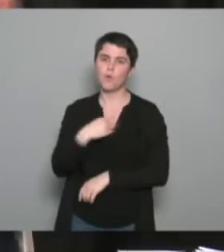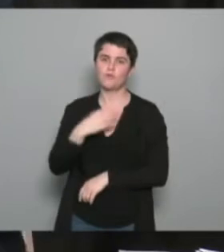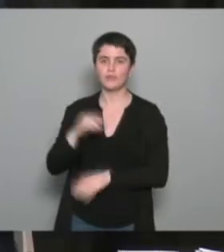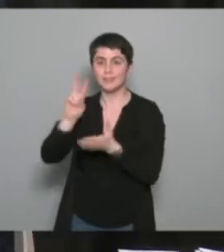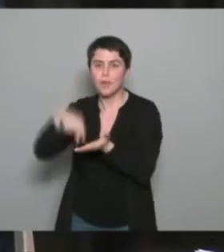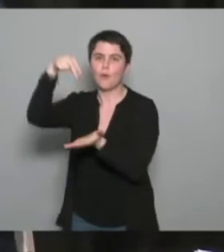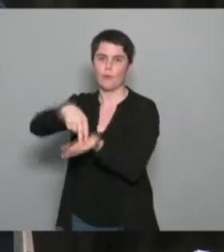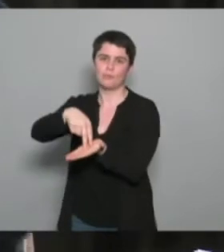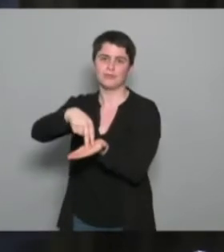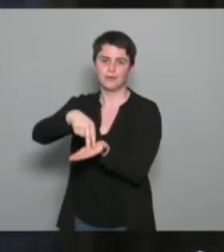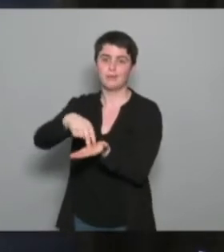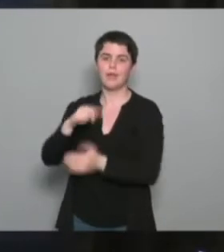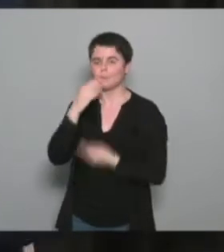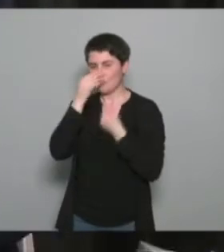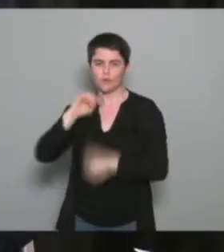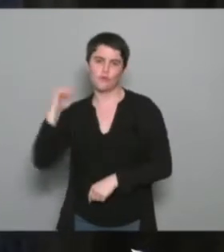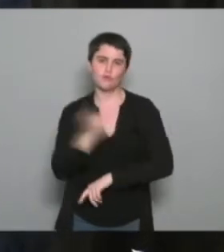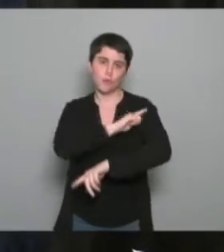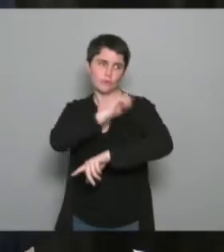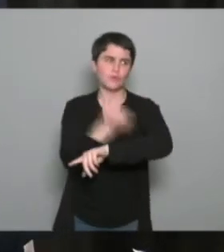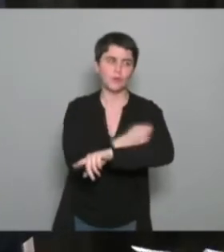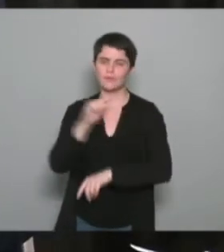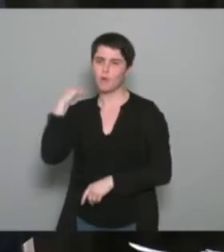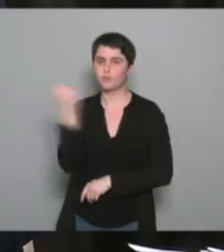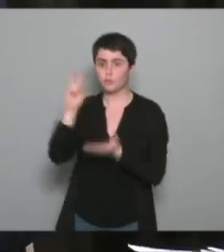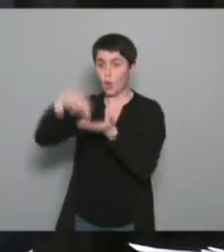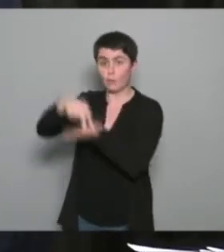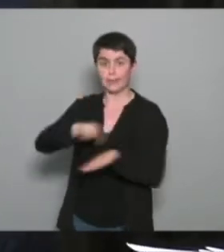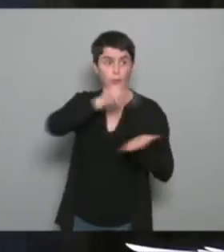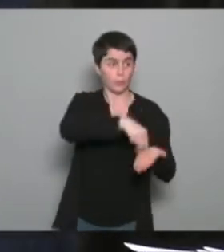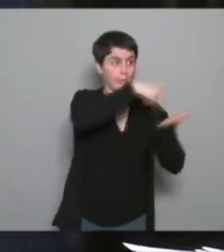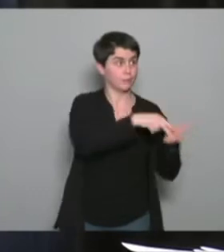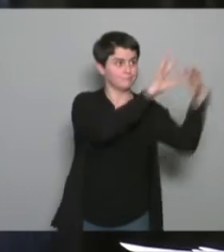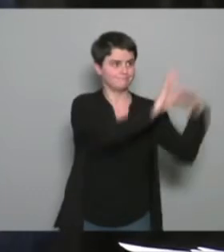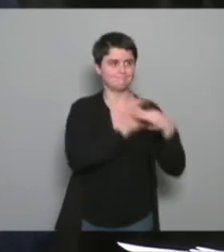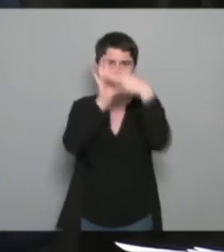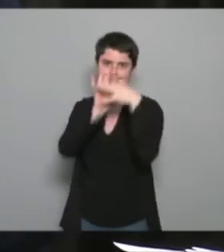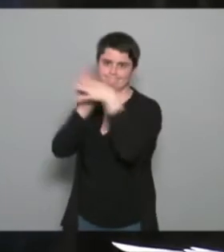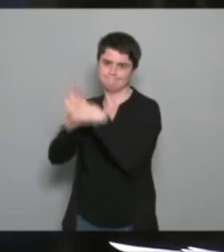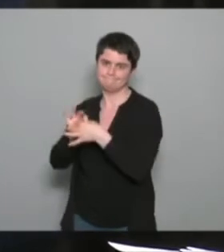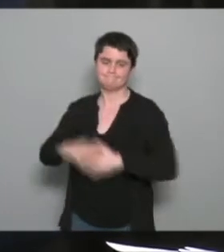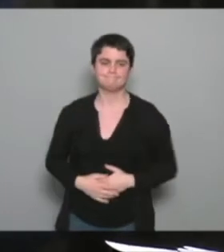parce qu'on a tous rebondi et donc ça rassure quelque part on n pas sédentaire merci à vous